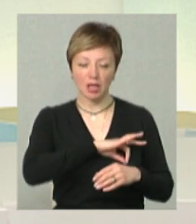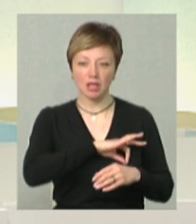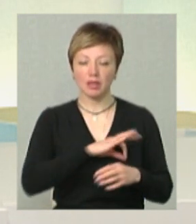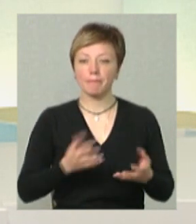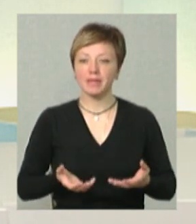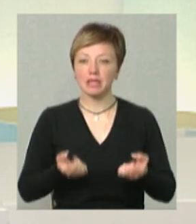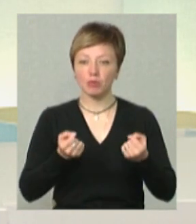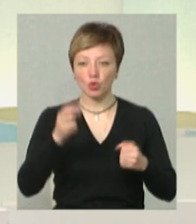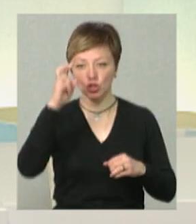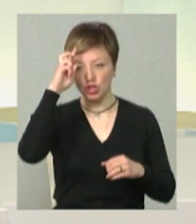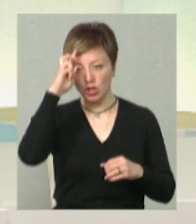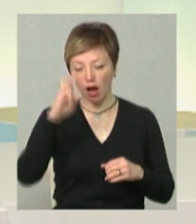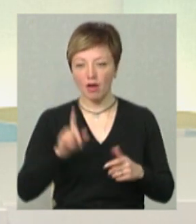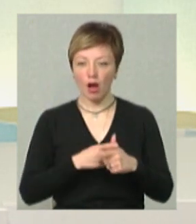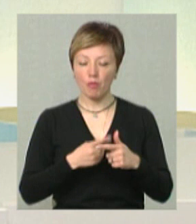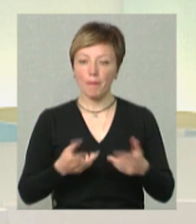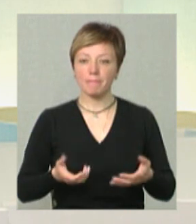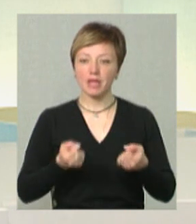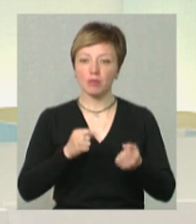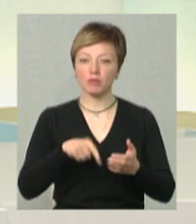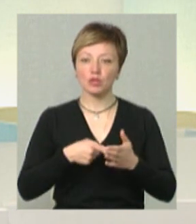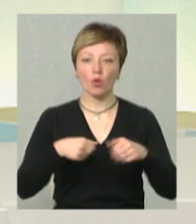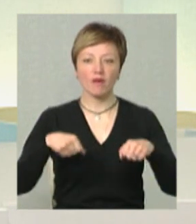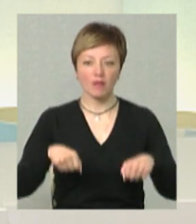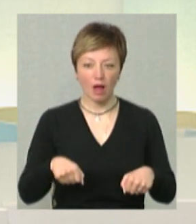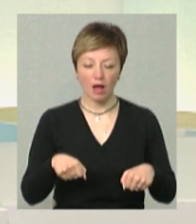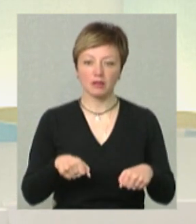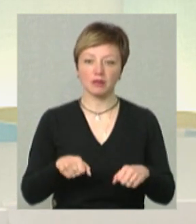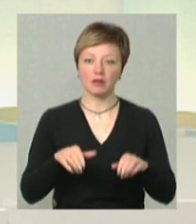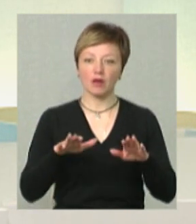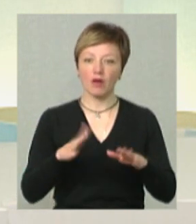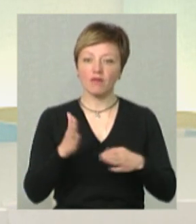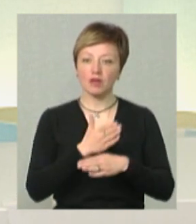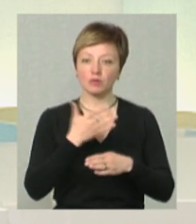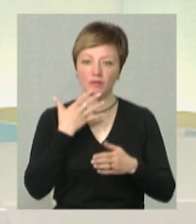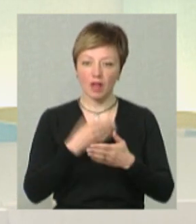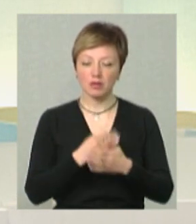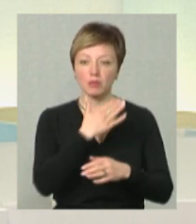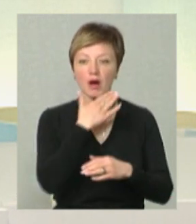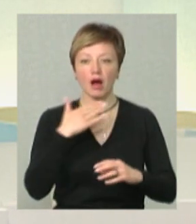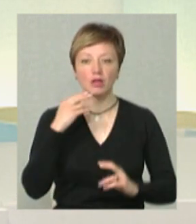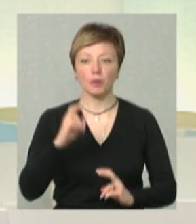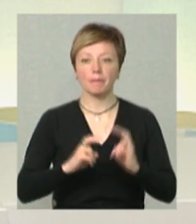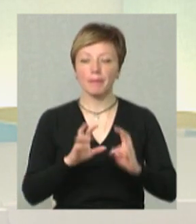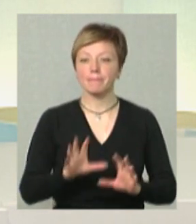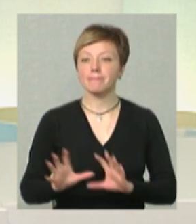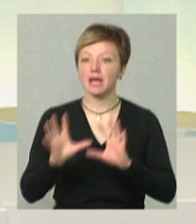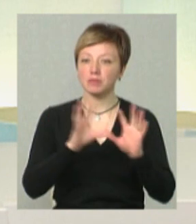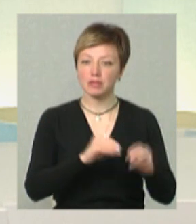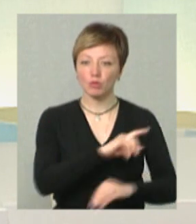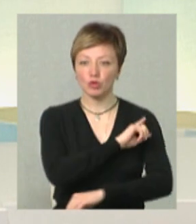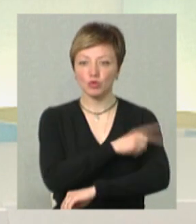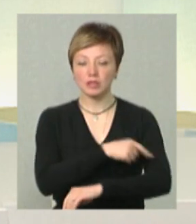підтримкою держави або підтримкою міської влади у релокації власних виробництв. Багато підприємств перемістили свої потужності